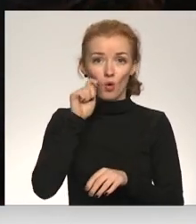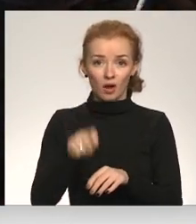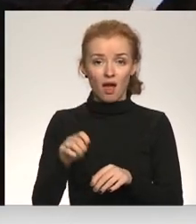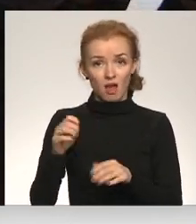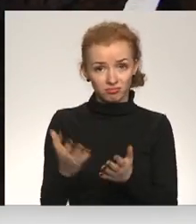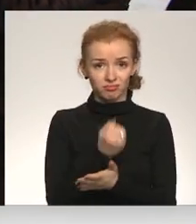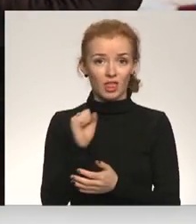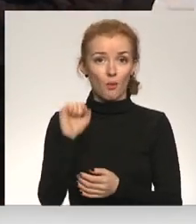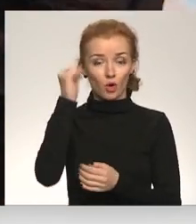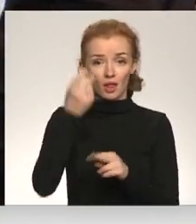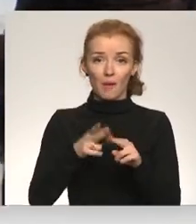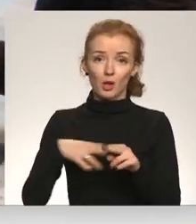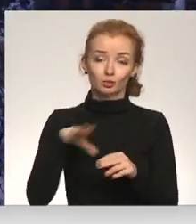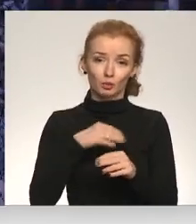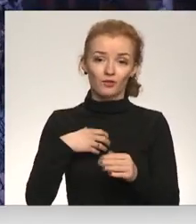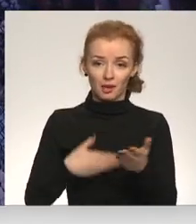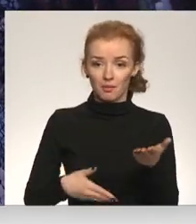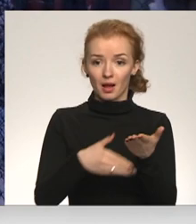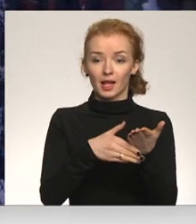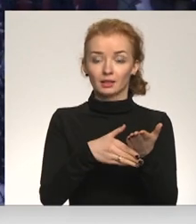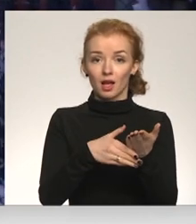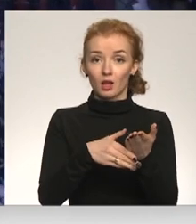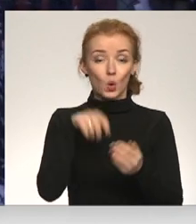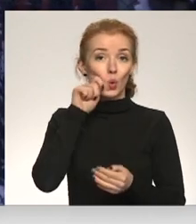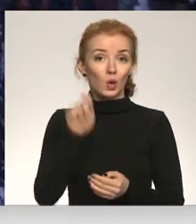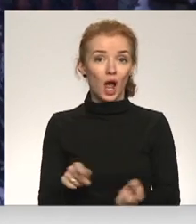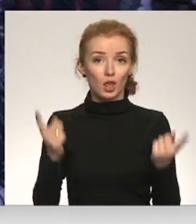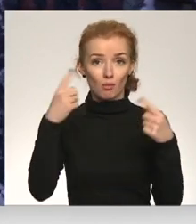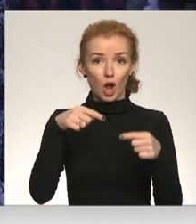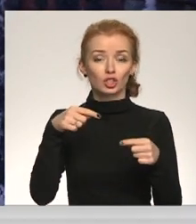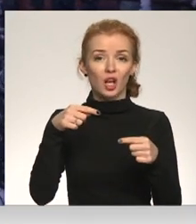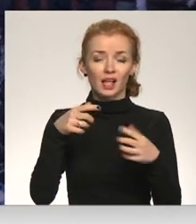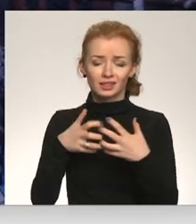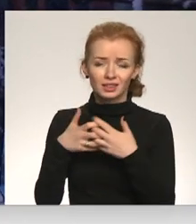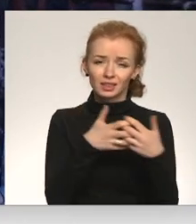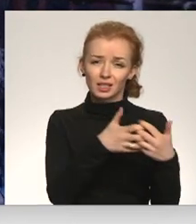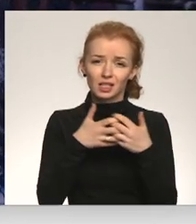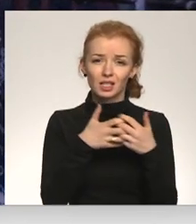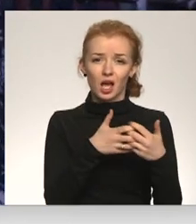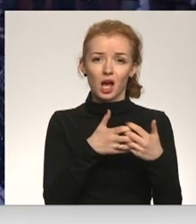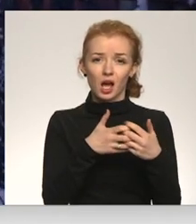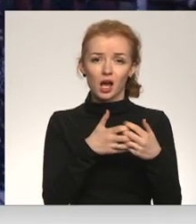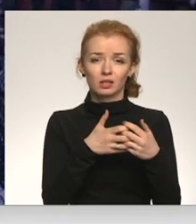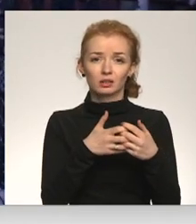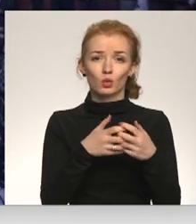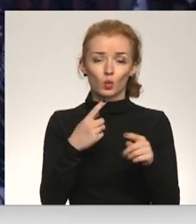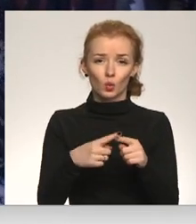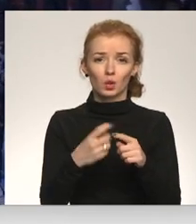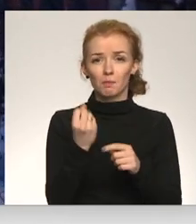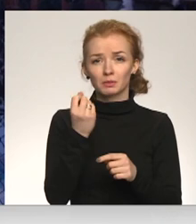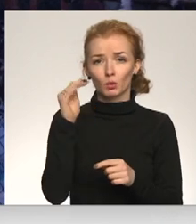šodien, uzsver dāvanas sagādātāju. Ukraina šobrīd stāv un krīt vairāk kā 15 tūkstoši kritušo